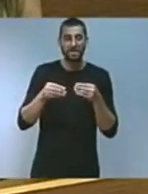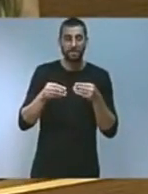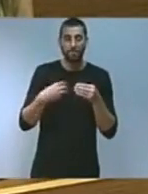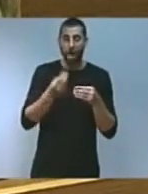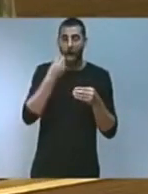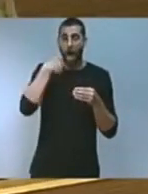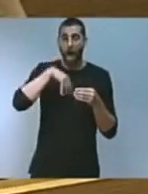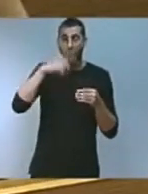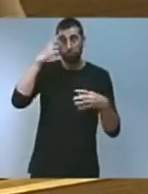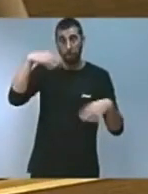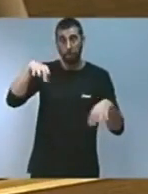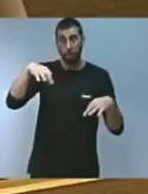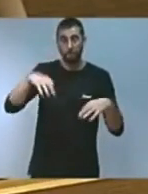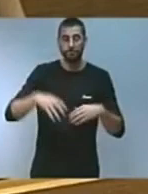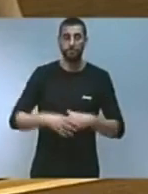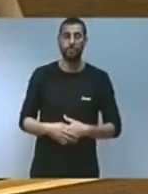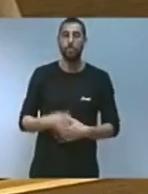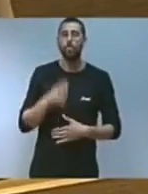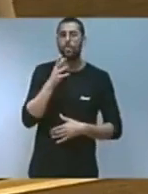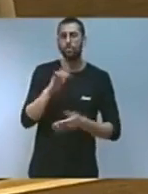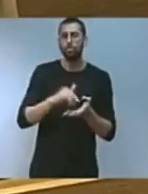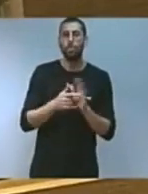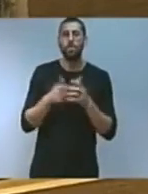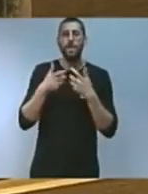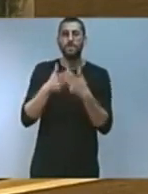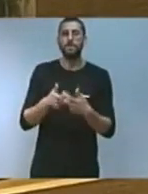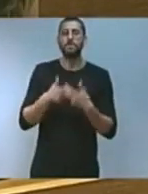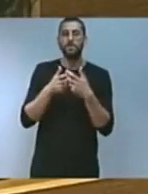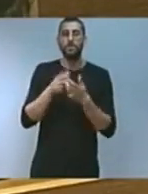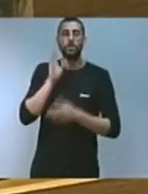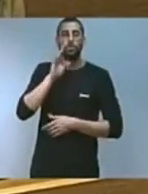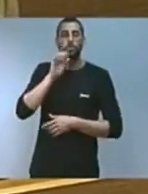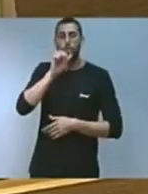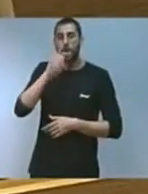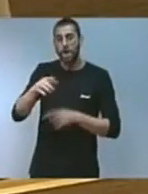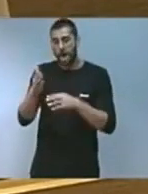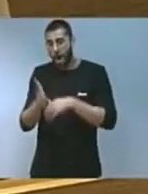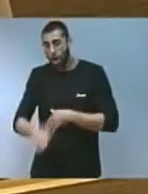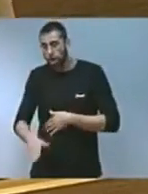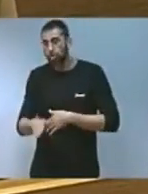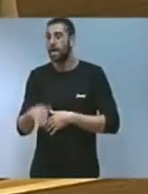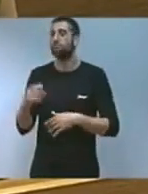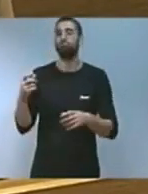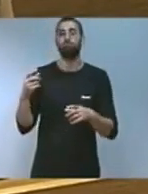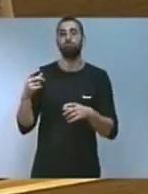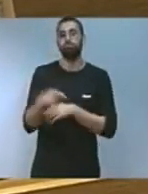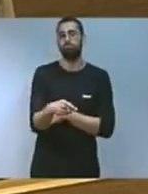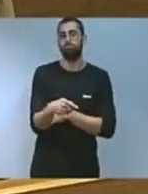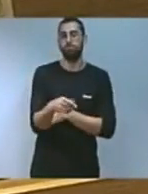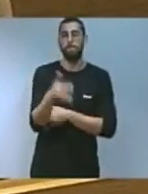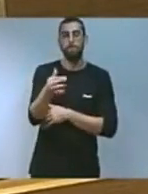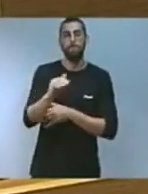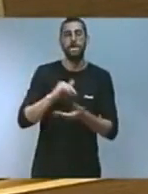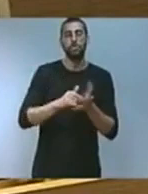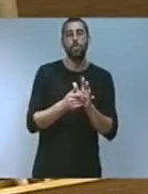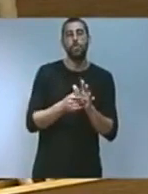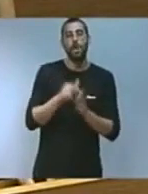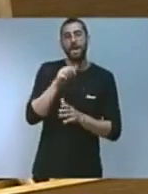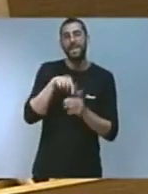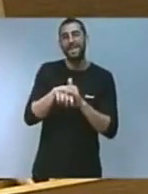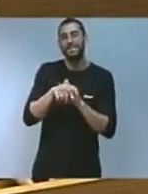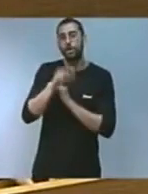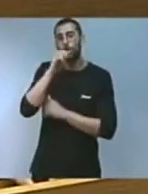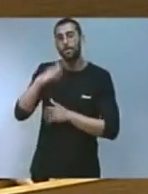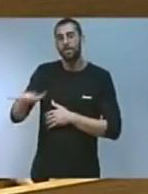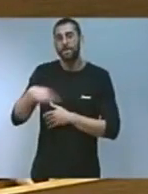per això impulsarem un pla de lluita contra la contaminació de la costa i reivindicarem un pla de gestió del Mediterrani adaptat a les